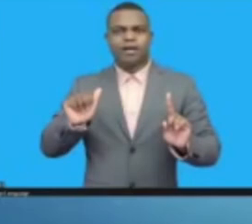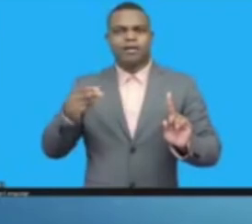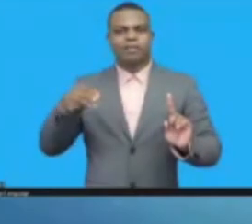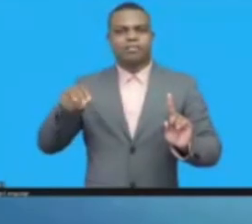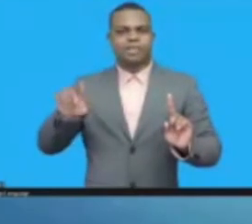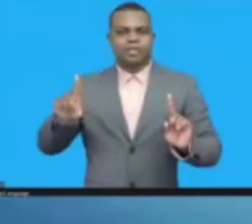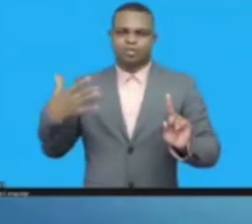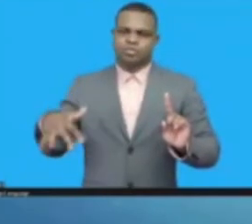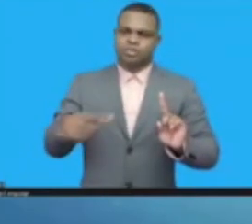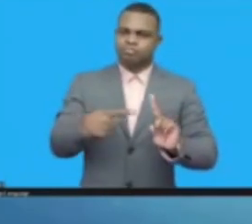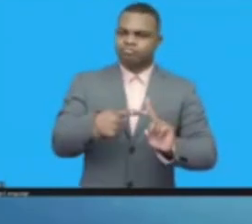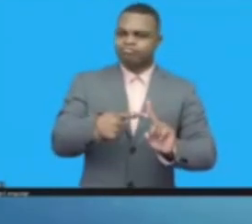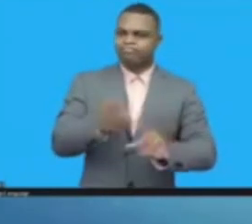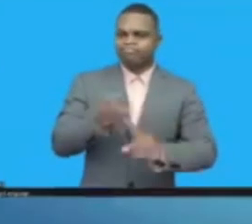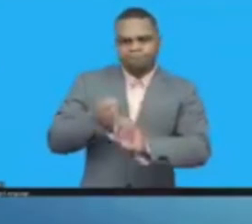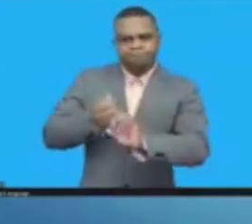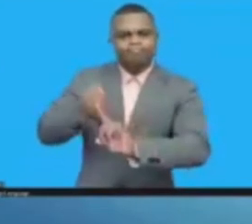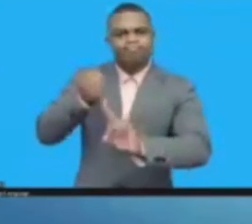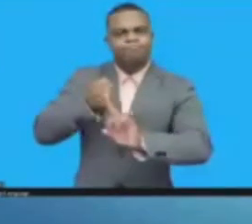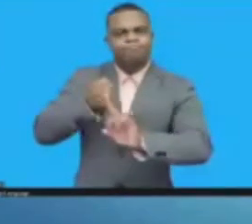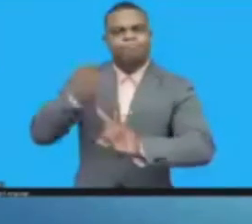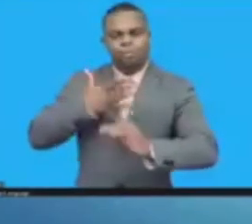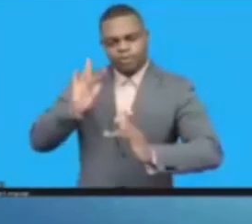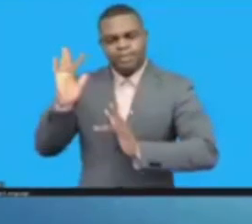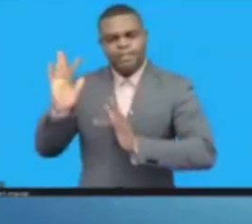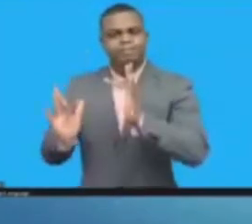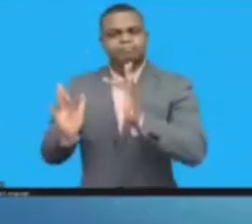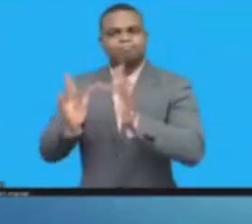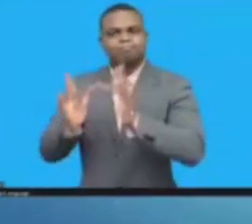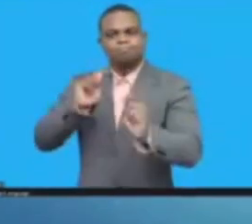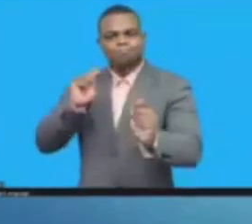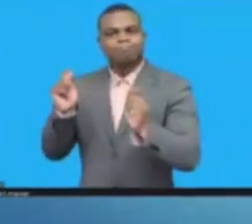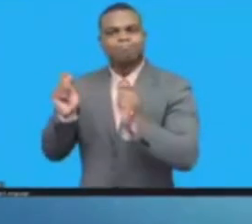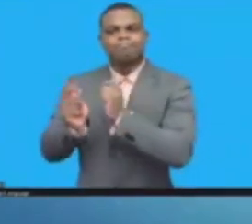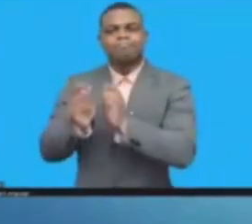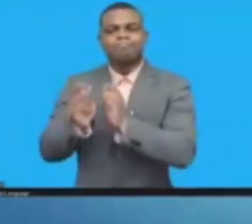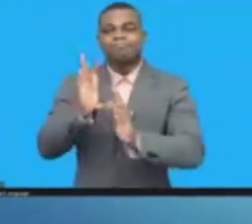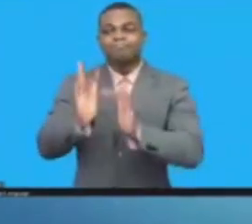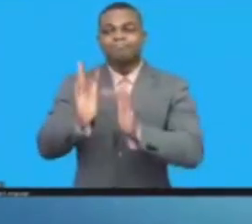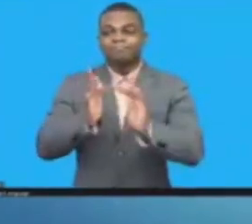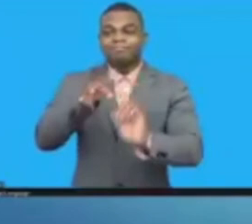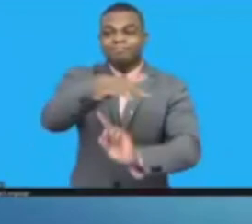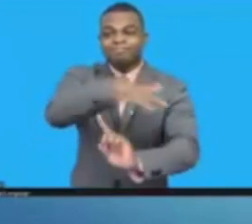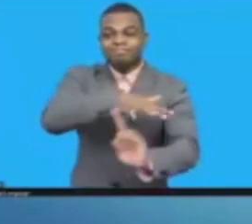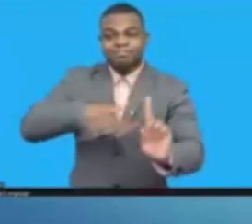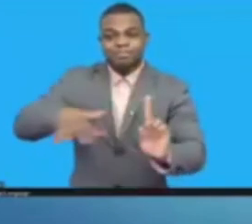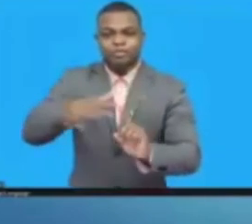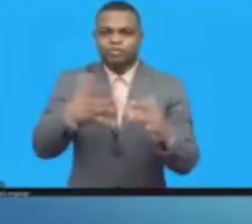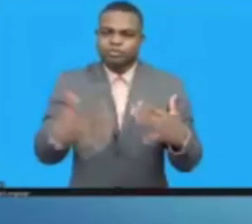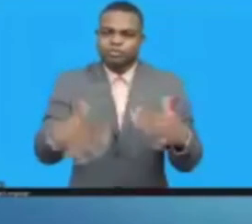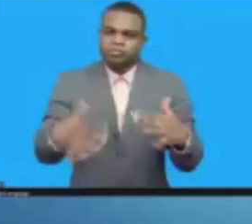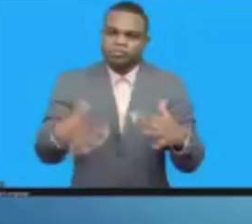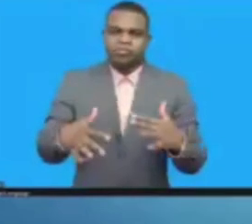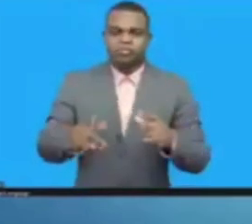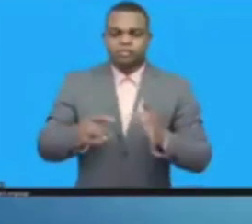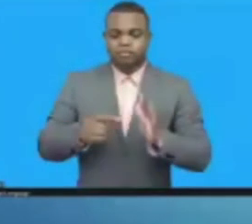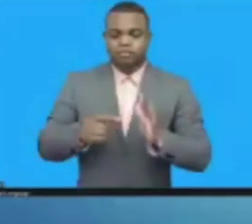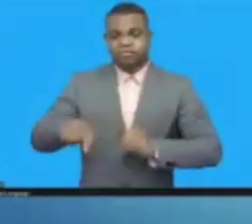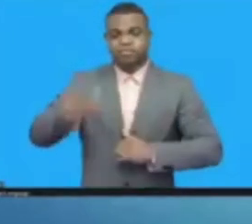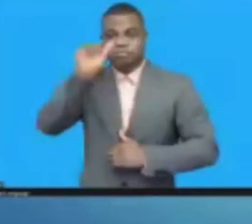للدول النمية على غرار بلاد وبتالي أعتقد أنه يستحق أنه نهنئه بينما هو